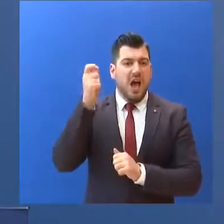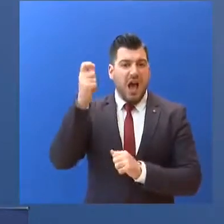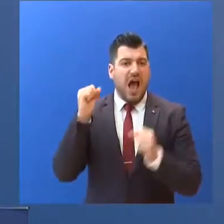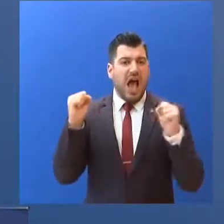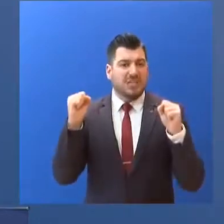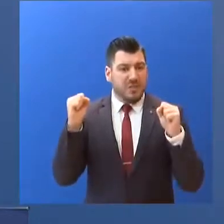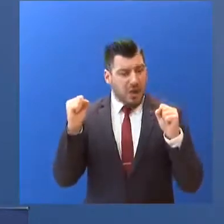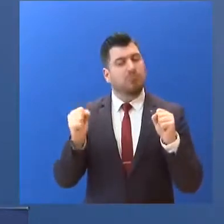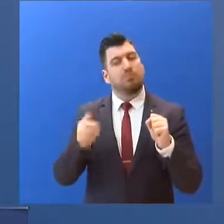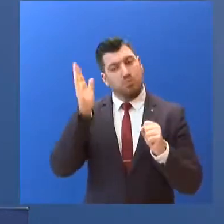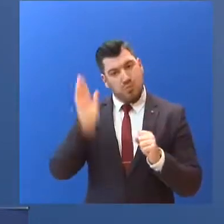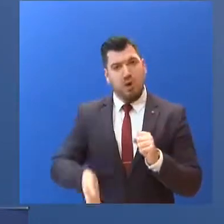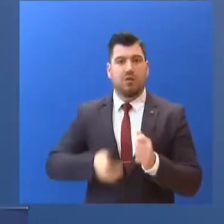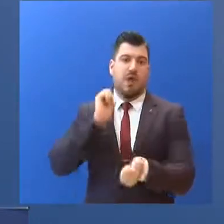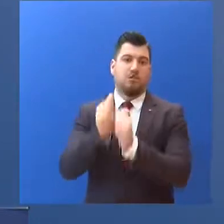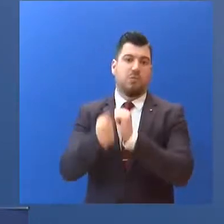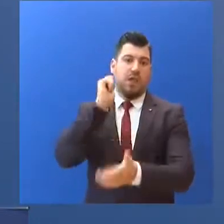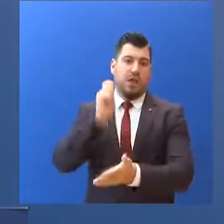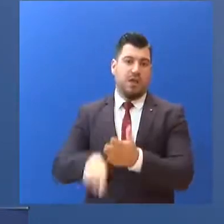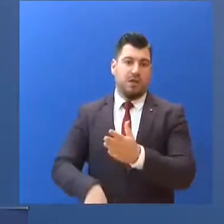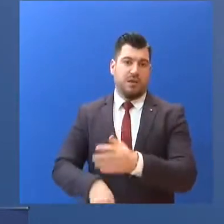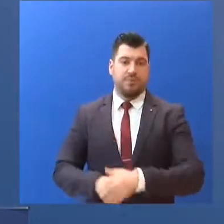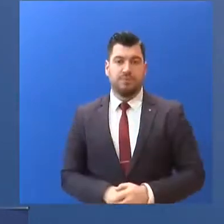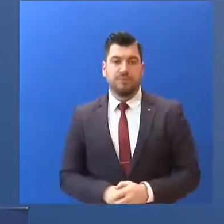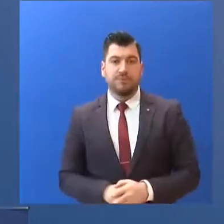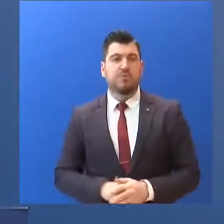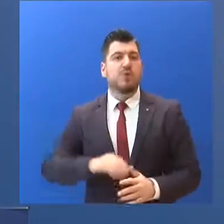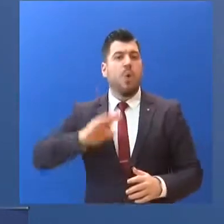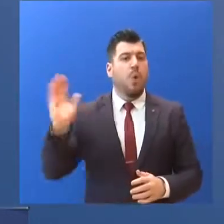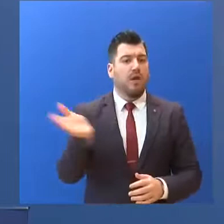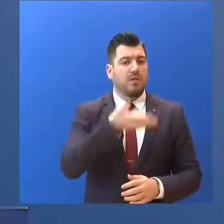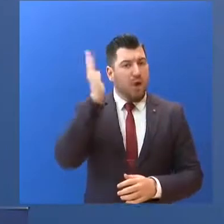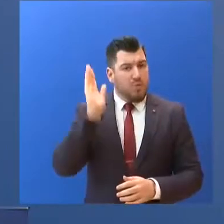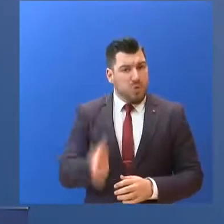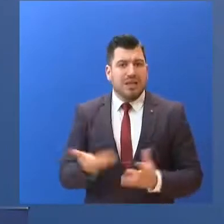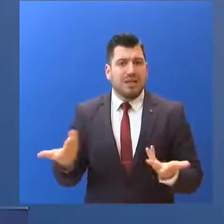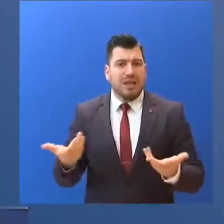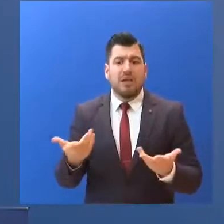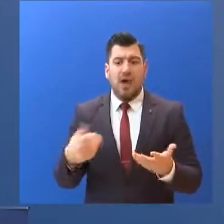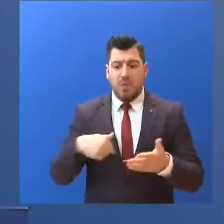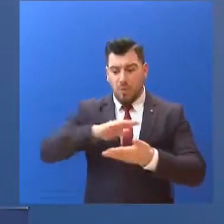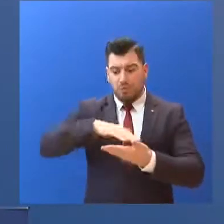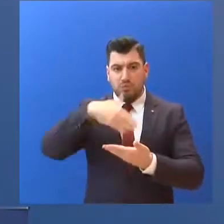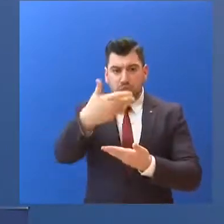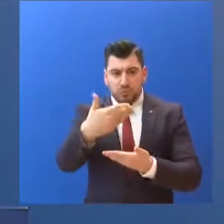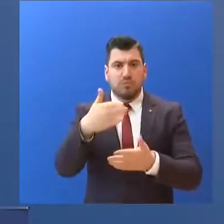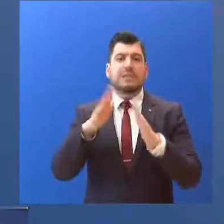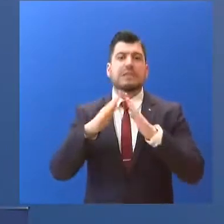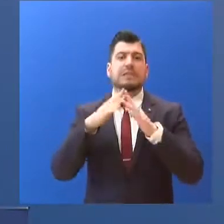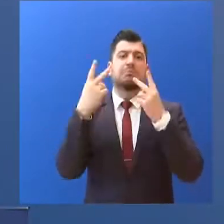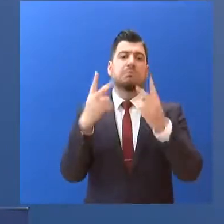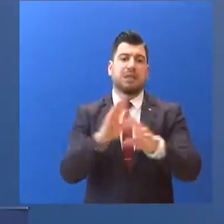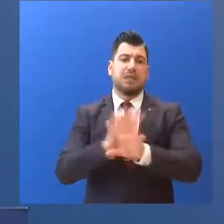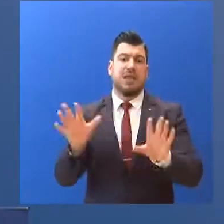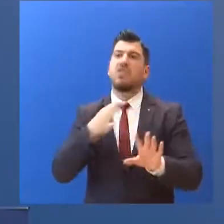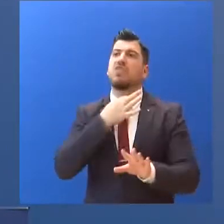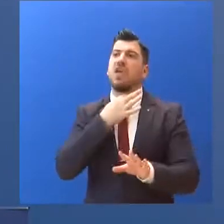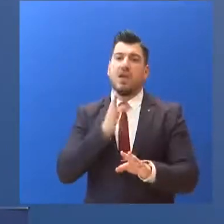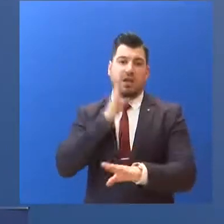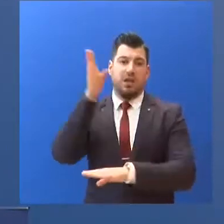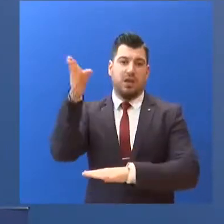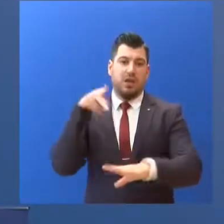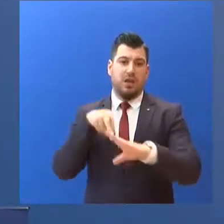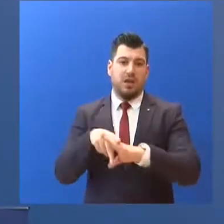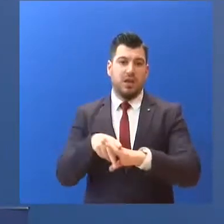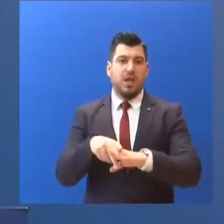έχει την κάρτα του. Και όλες αυτές τις συναλλαγές... μπορεί να τις κάνει και από το προσωπικό του υπολογιστή... από το σπίτι του. Οι νεότεροι έχουν